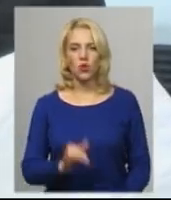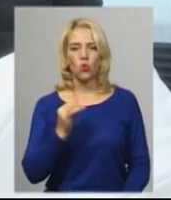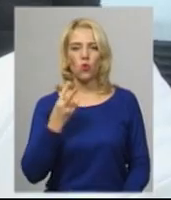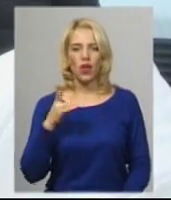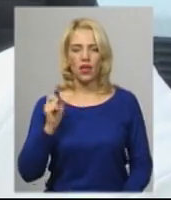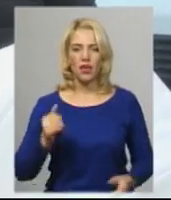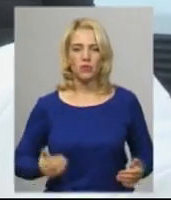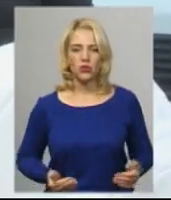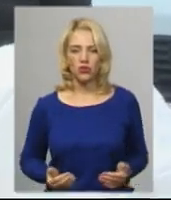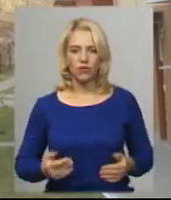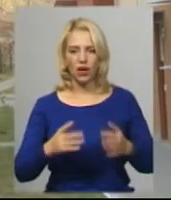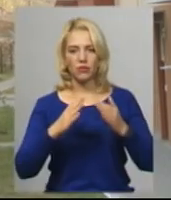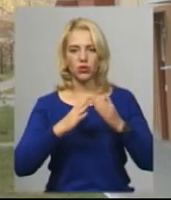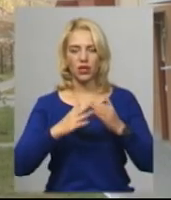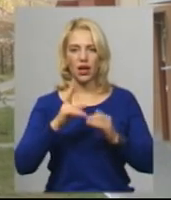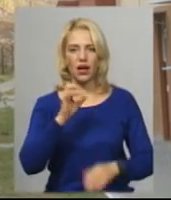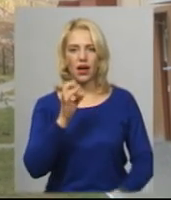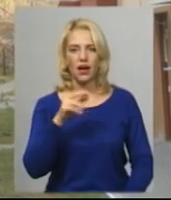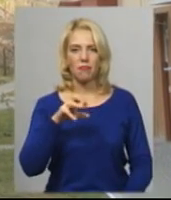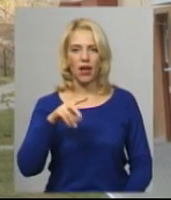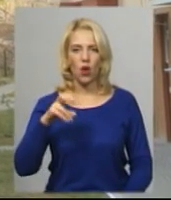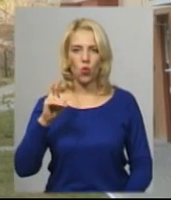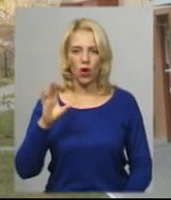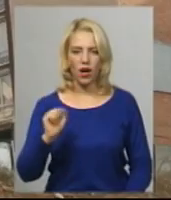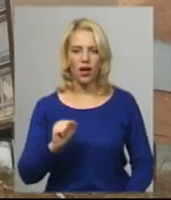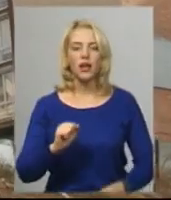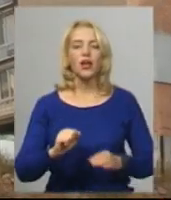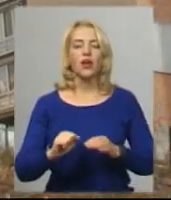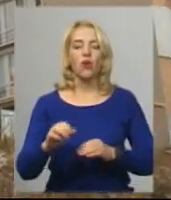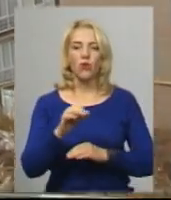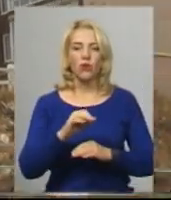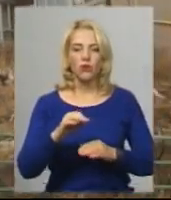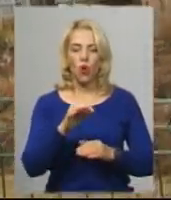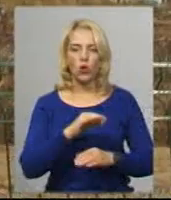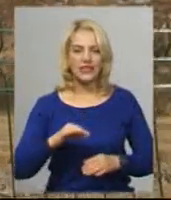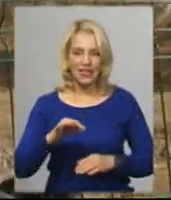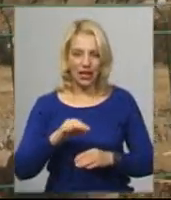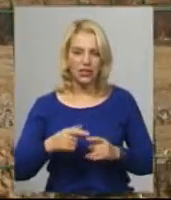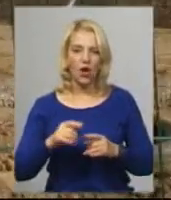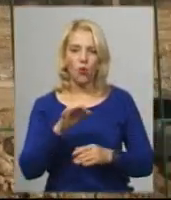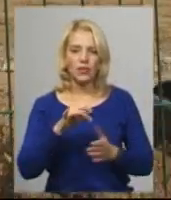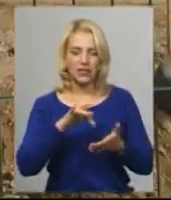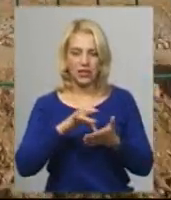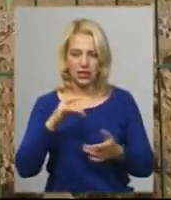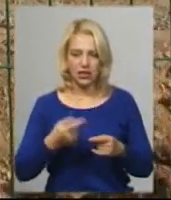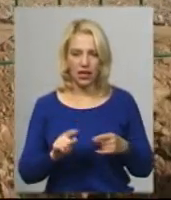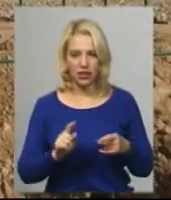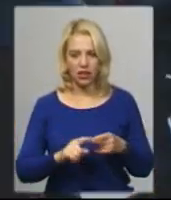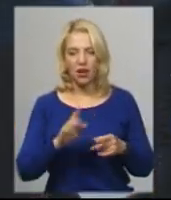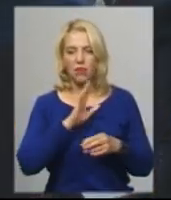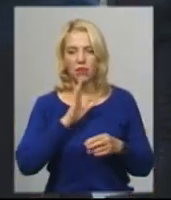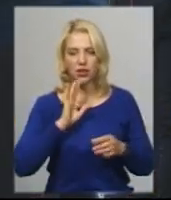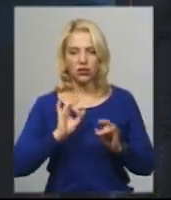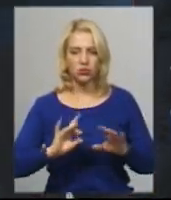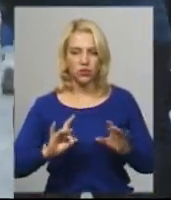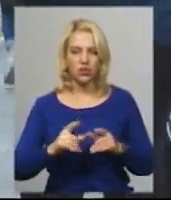Бородій – мешканка будинку на вулиці Кермелюка, що в мікрорайоні Озерна обласного центру. Розповідає, вона мати двох дітей. Каже, відпочити на вулиці